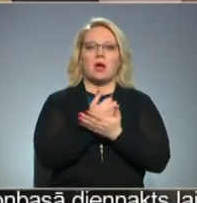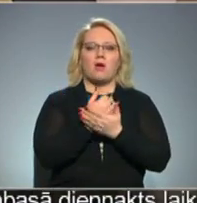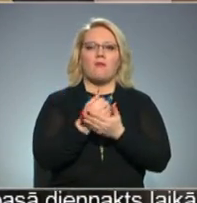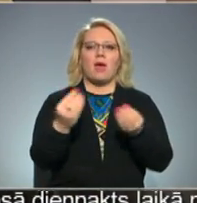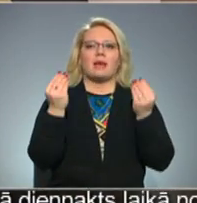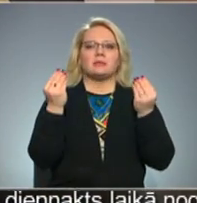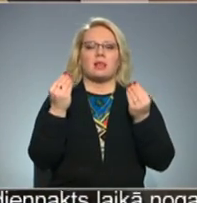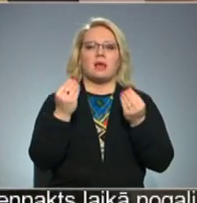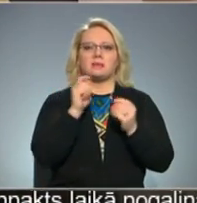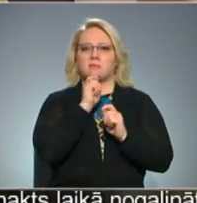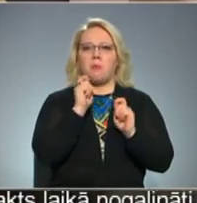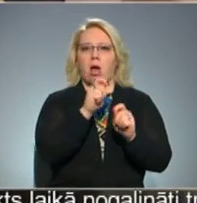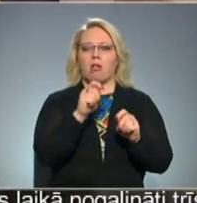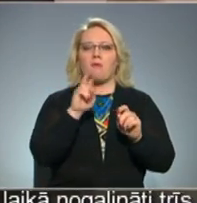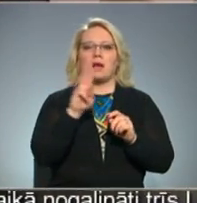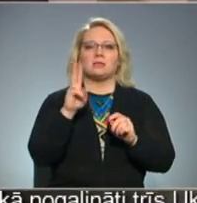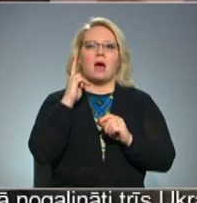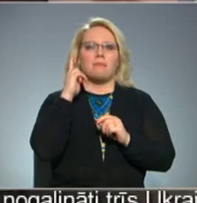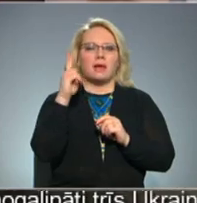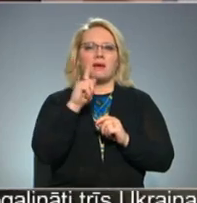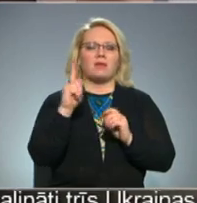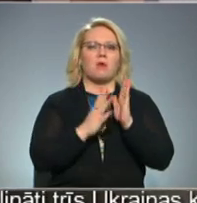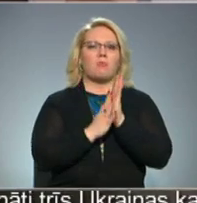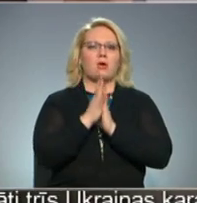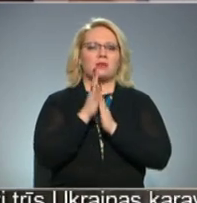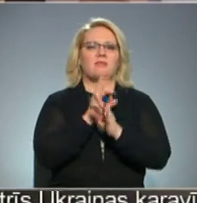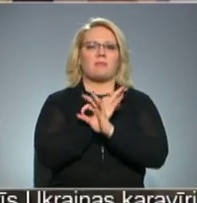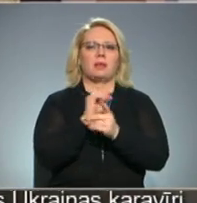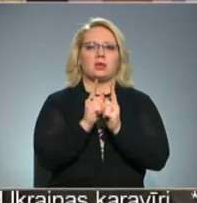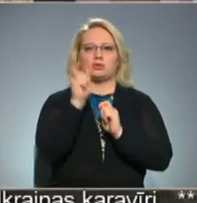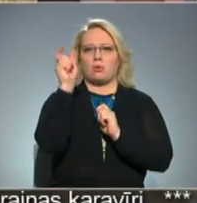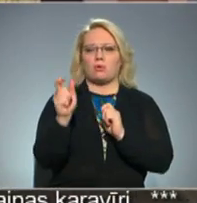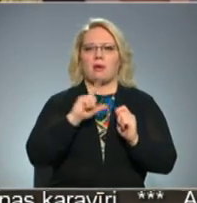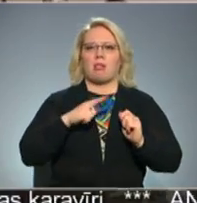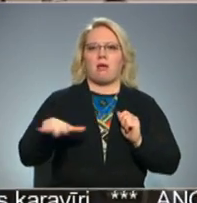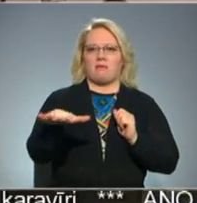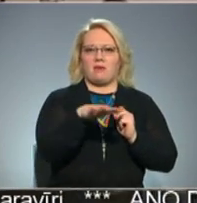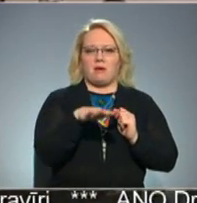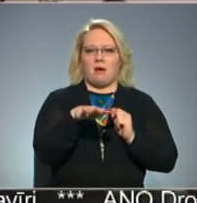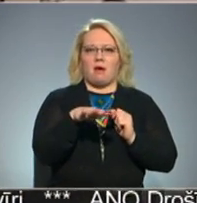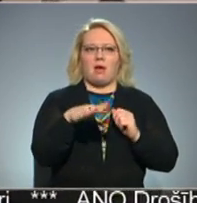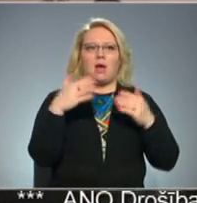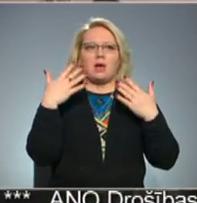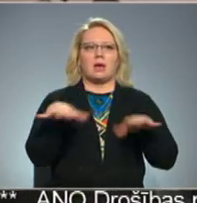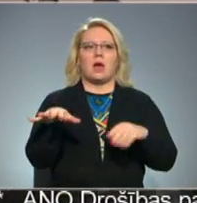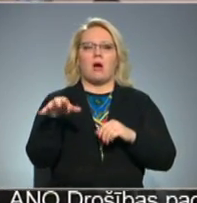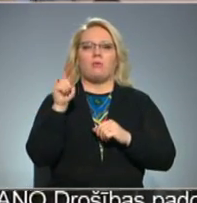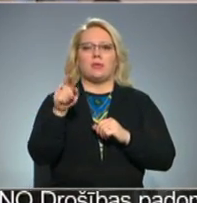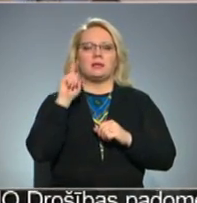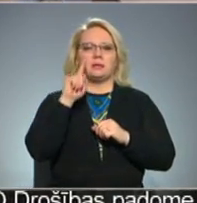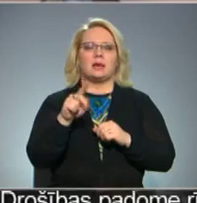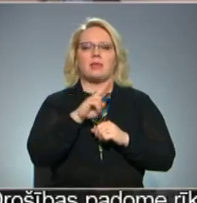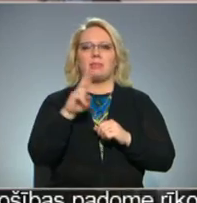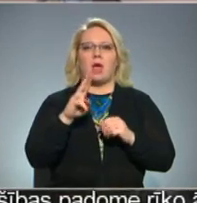ekscelences balvu, kas apliecina, ka viņi ir progresīvākā bioloģijas skolotāja Latvijā. Jau tad es zināju, ka, ja arī es